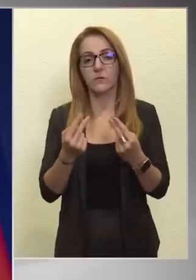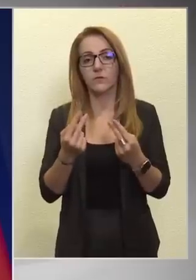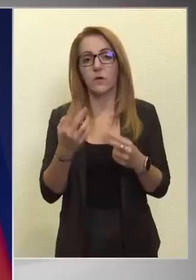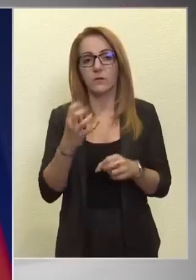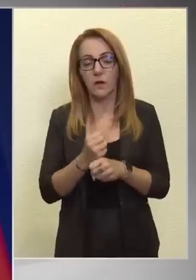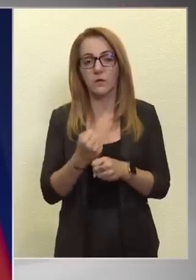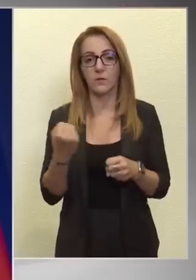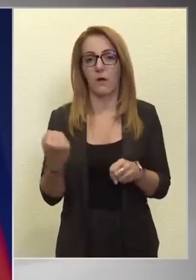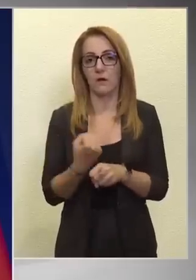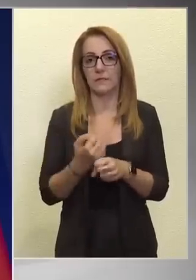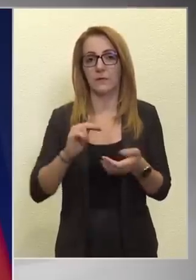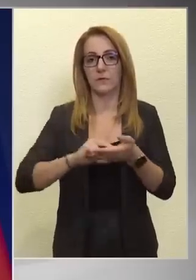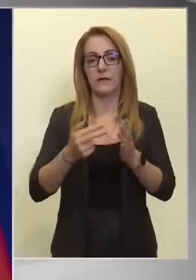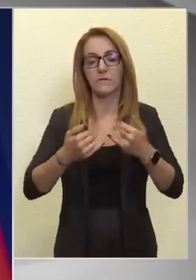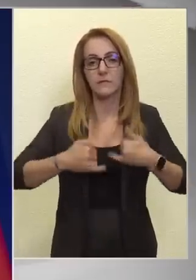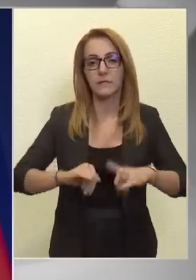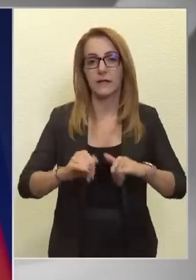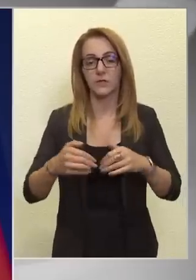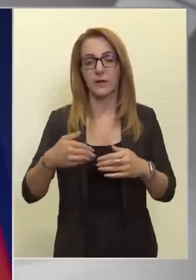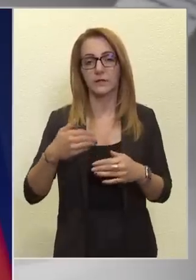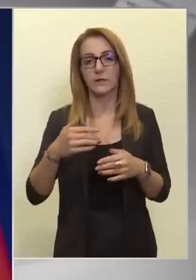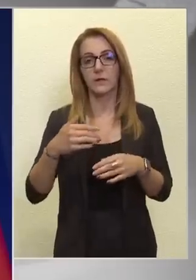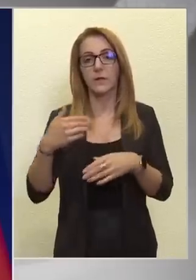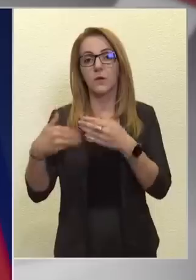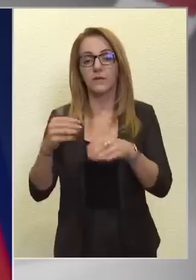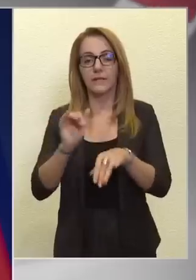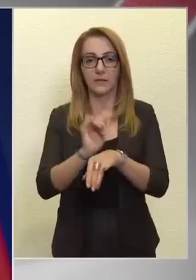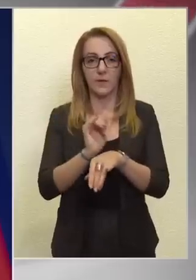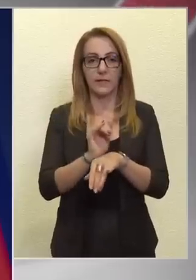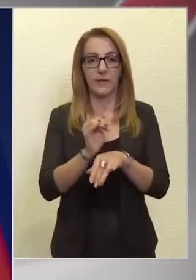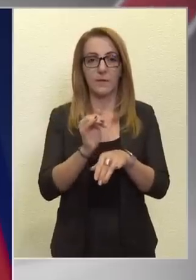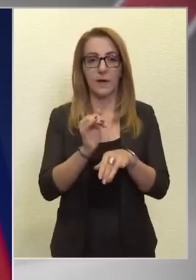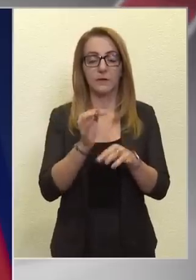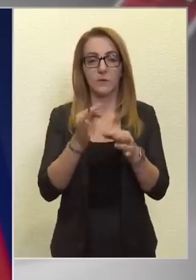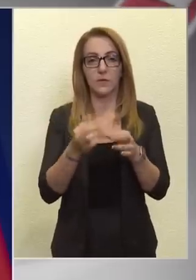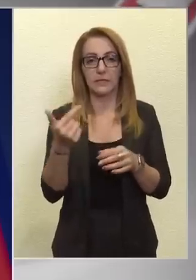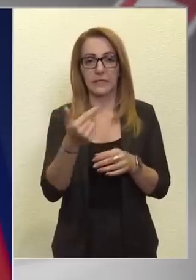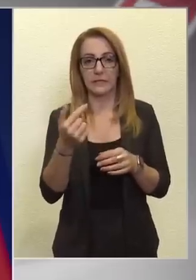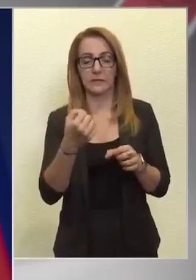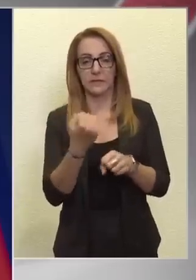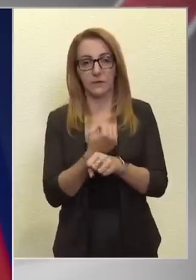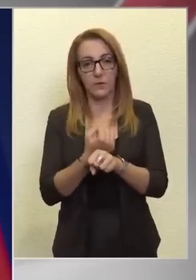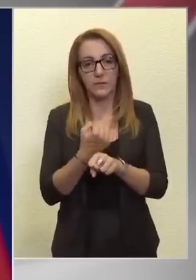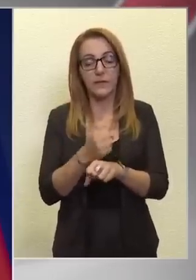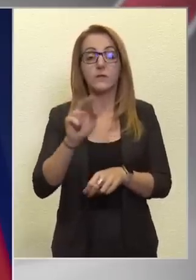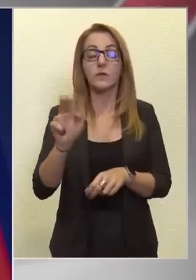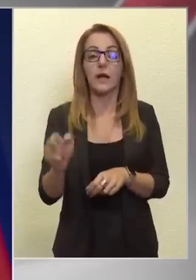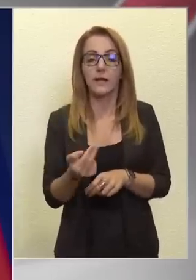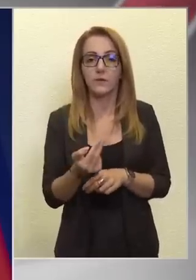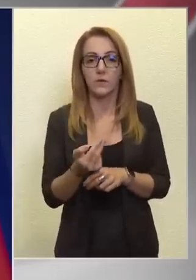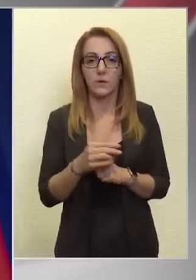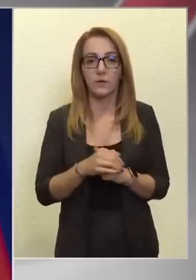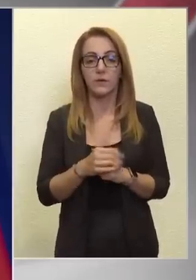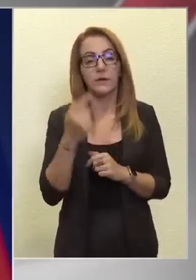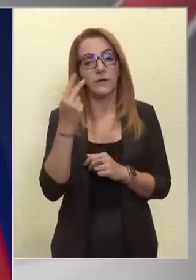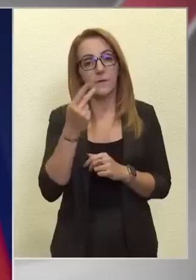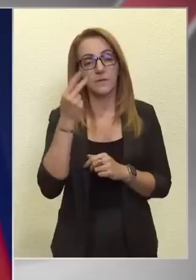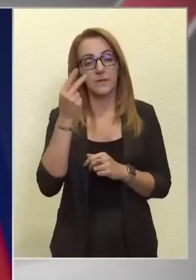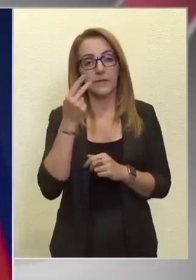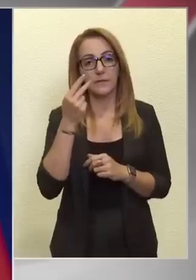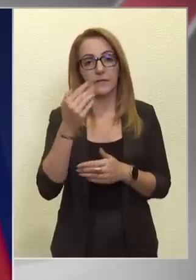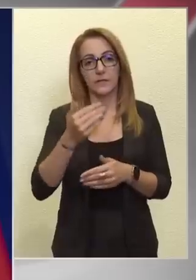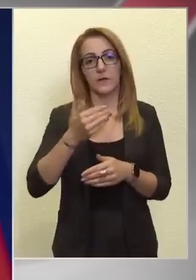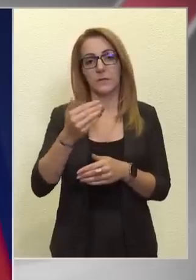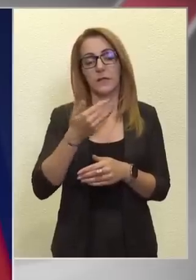akciótervelindítását. A következő hetekben történik ennek a kidolgozása. Erről természetesen